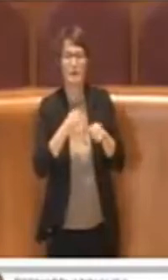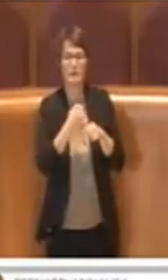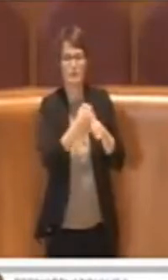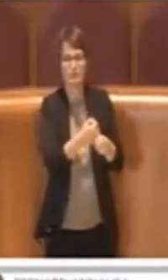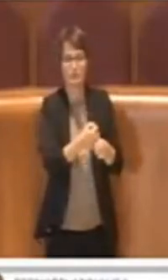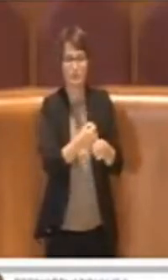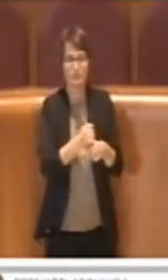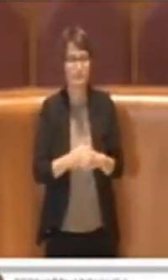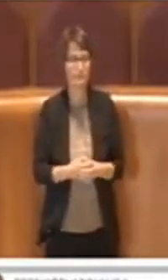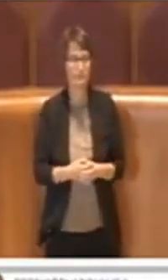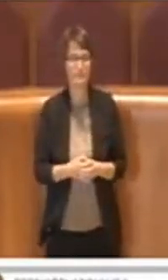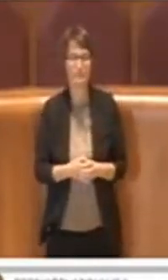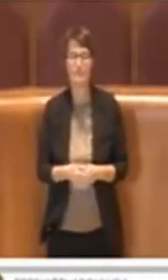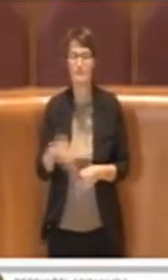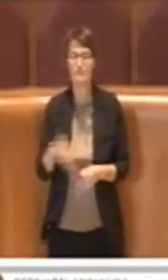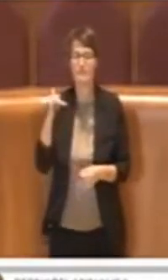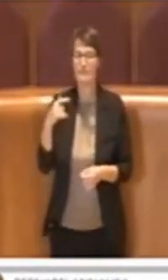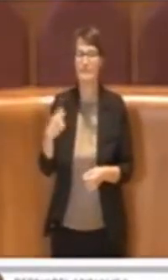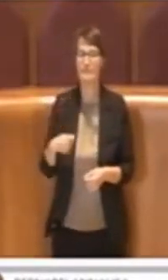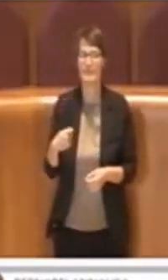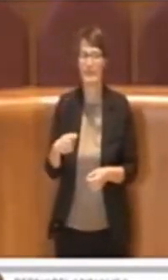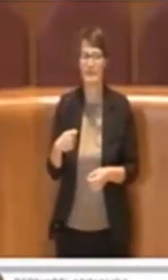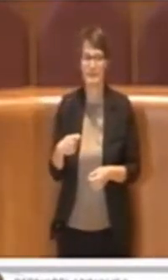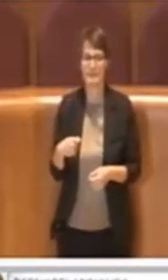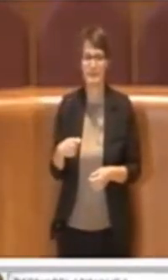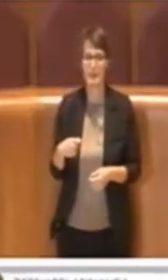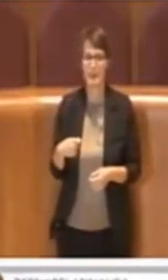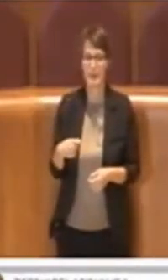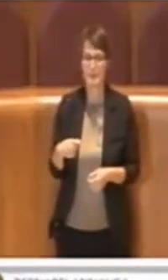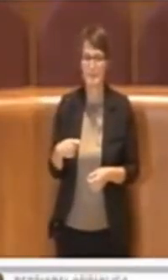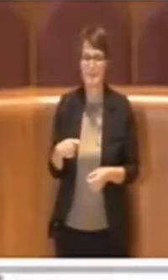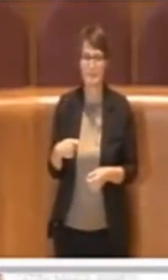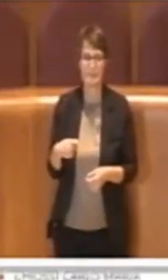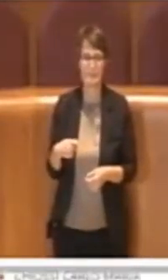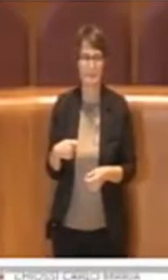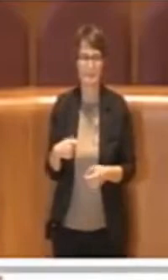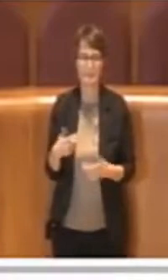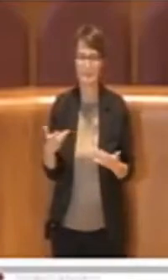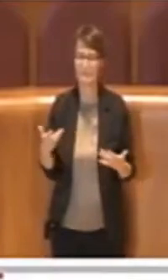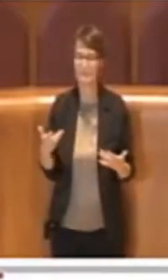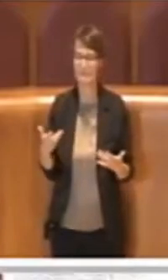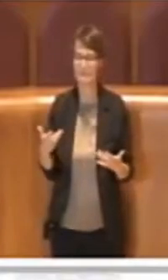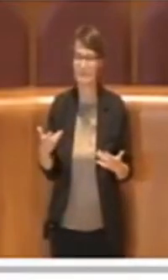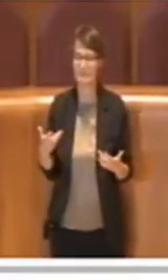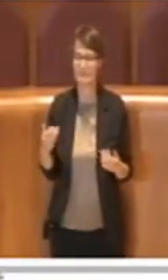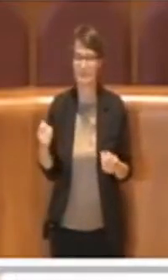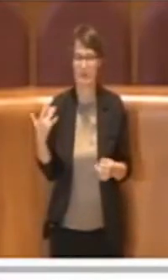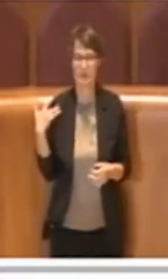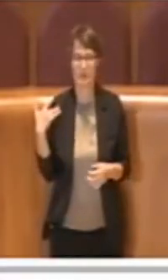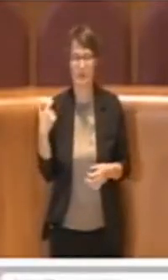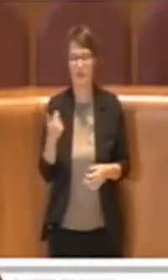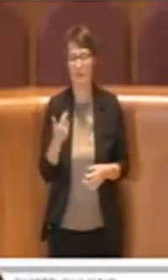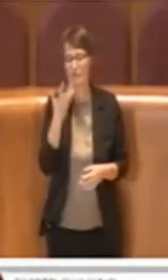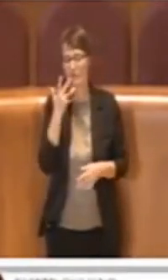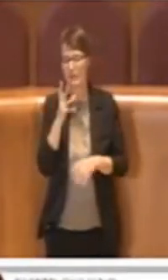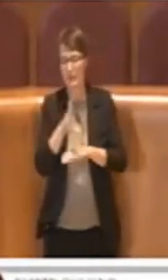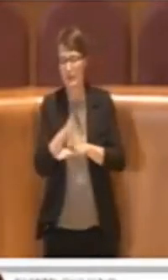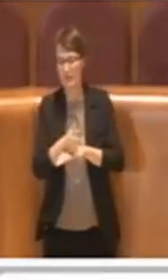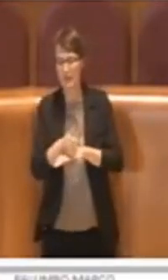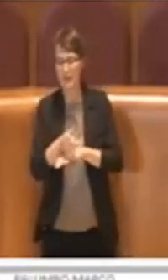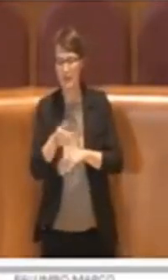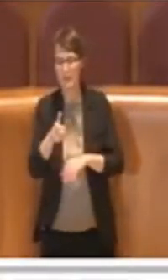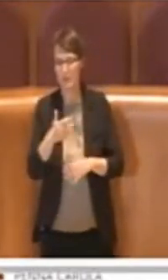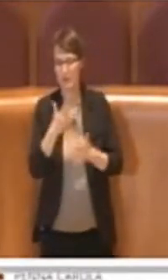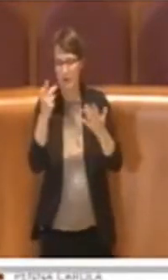Sì, Presidente, grazie. Io sono voluta intervenire, chiaramente noi